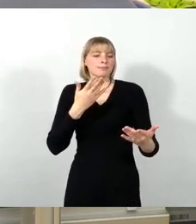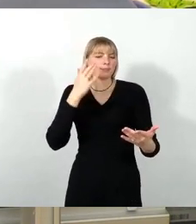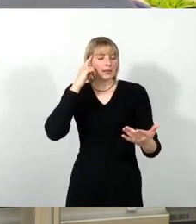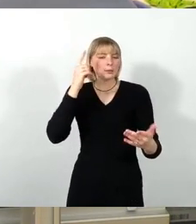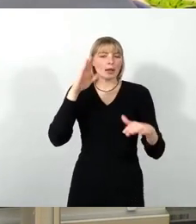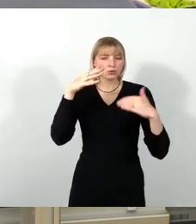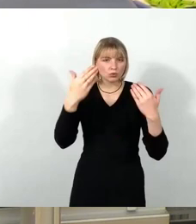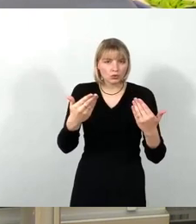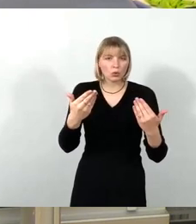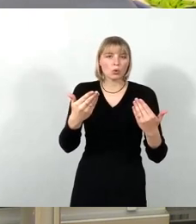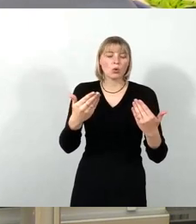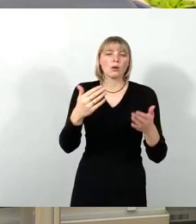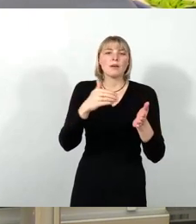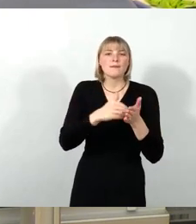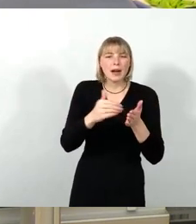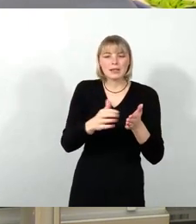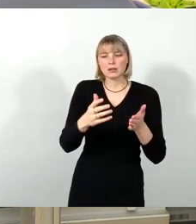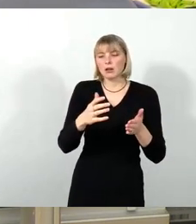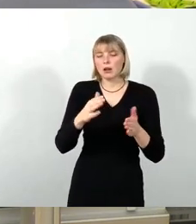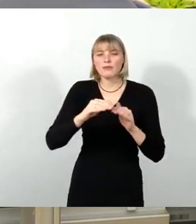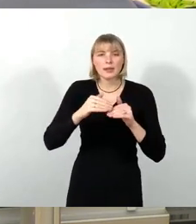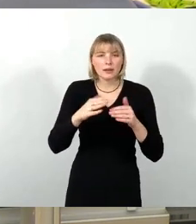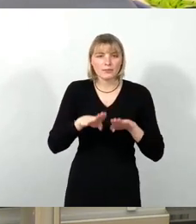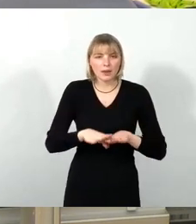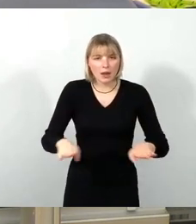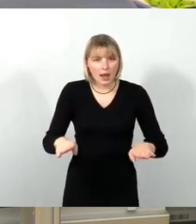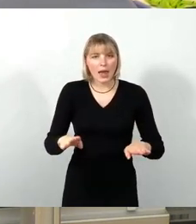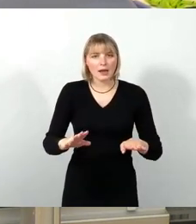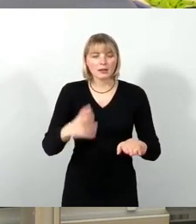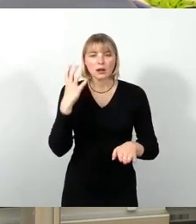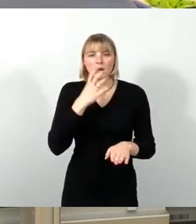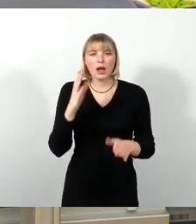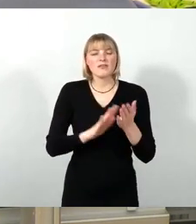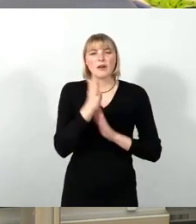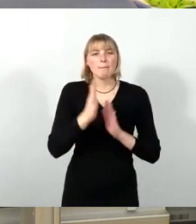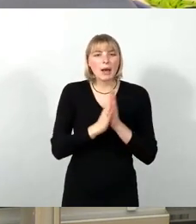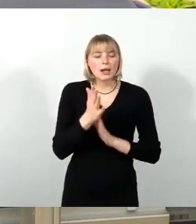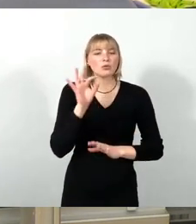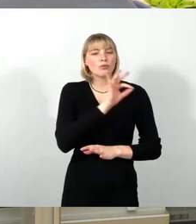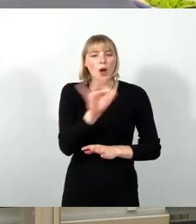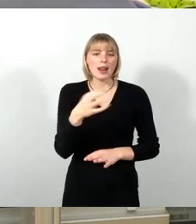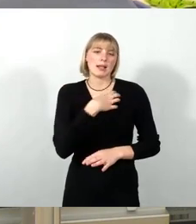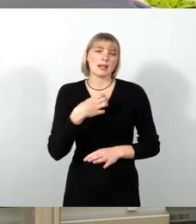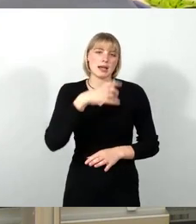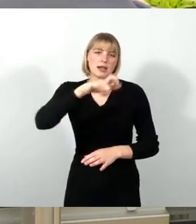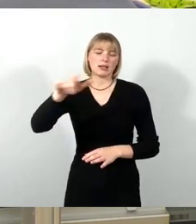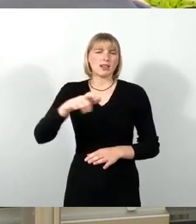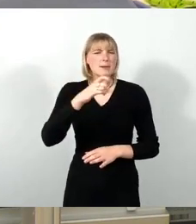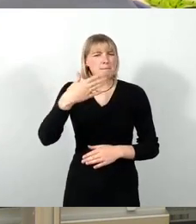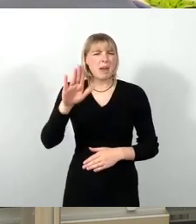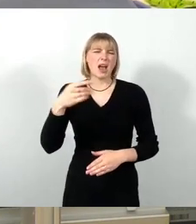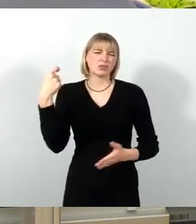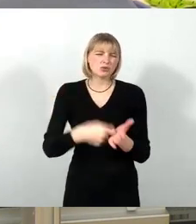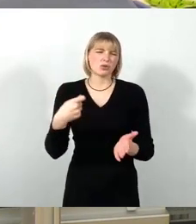an der weiteren Erdgasverbrennung, wird es für die Dresdnerinnen und Dresdner riesig viel teurer werden, als wenn wir